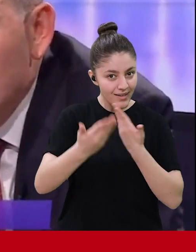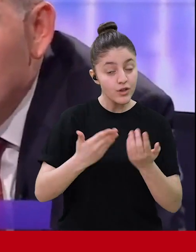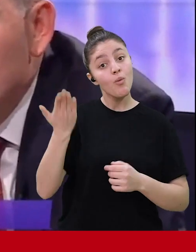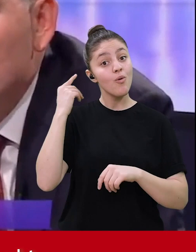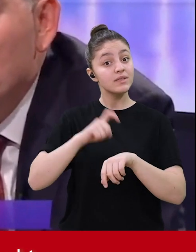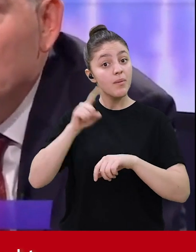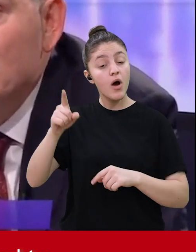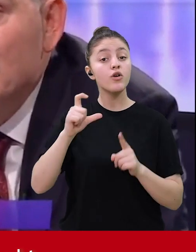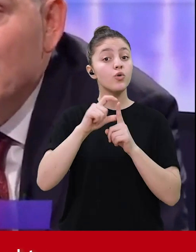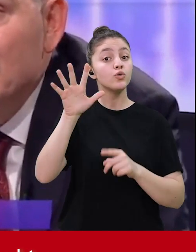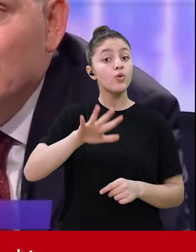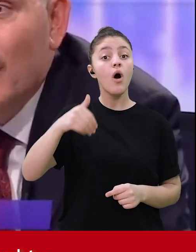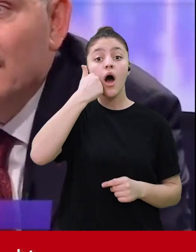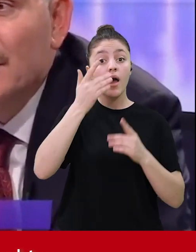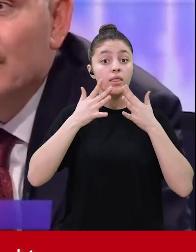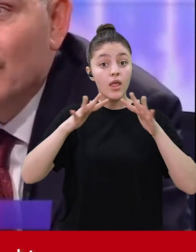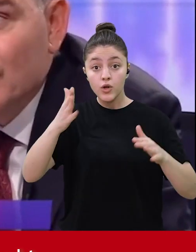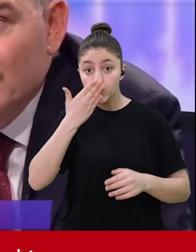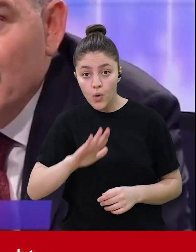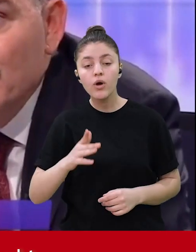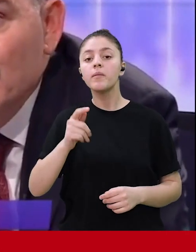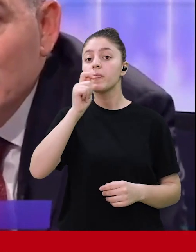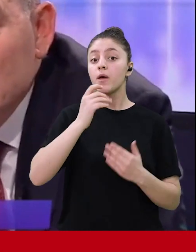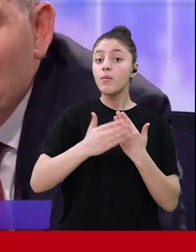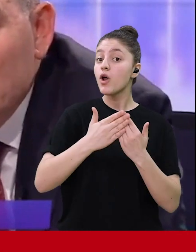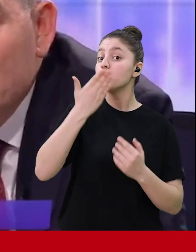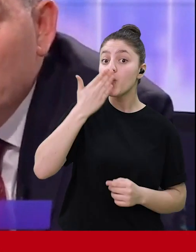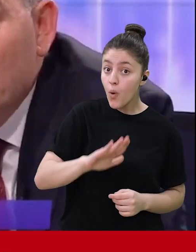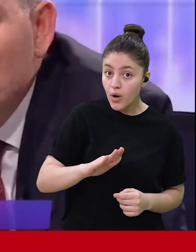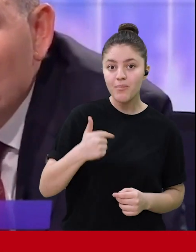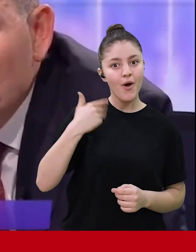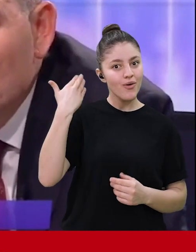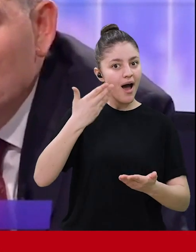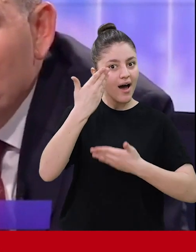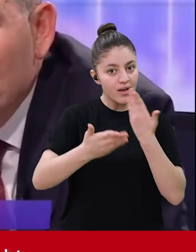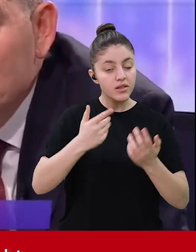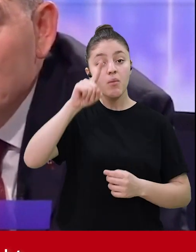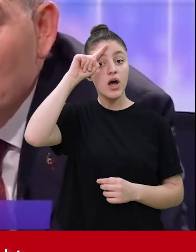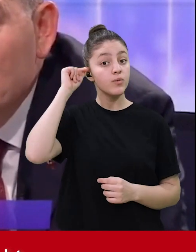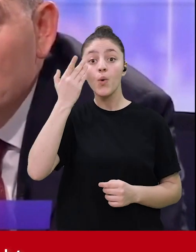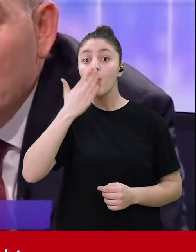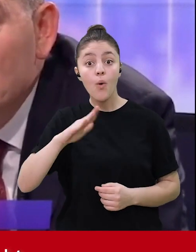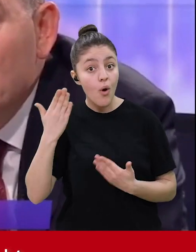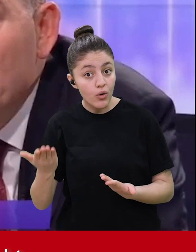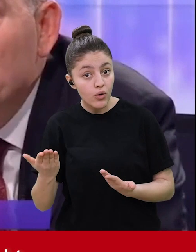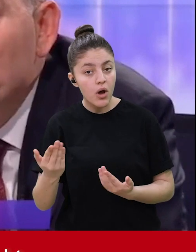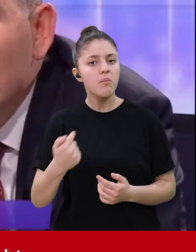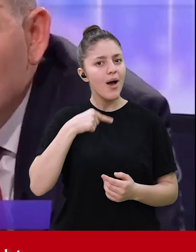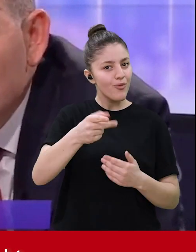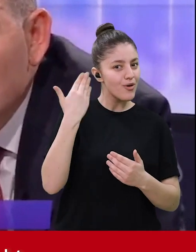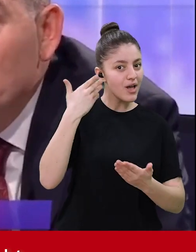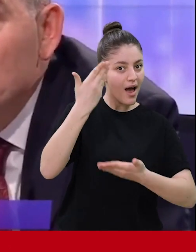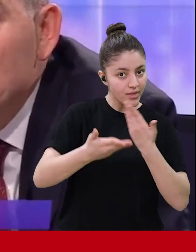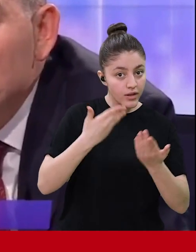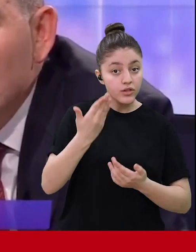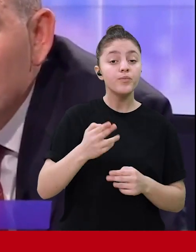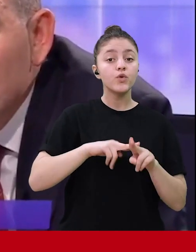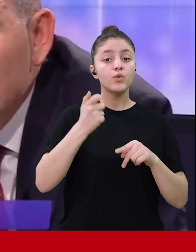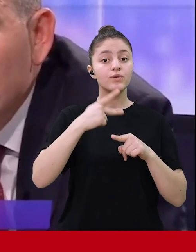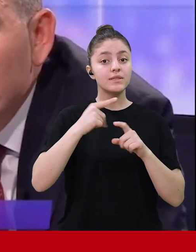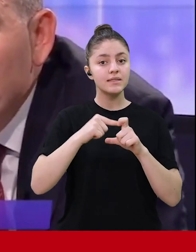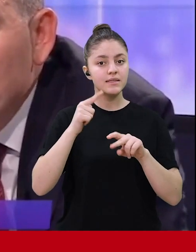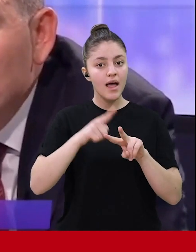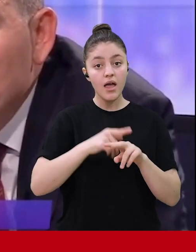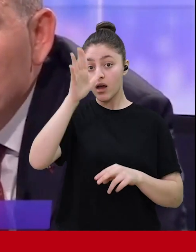mi? Bunu söylediğim size zamansa Doğu Akdeniz yoktu. Bunu size söylediğimde Maraş yoktu. Bunu size söylediğimde Azerbaycan yoktu. Bunu size